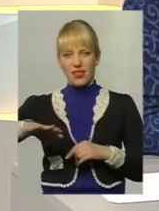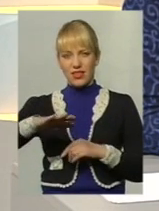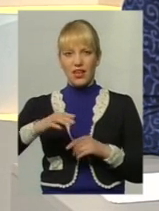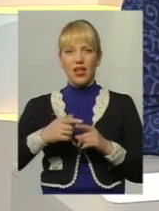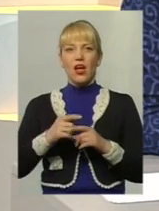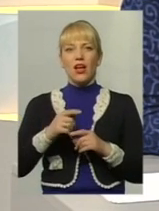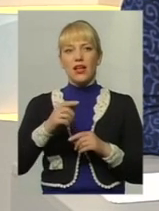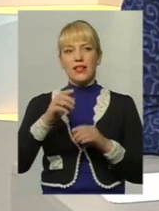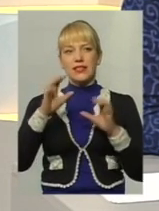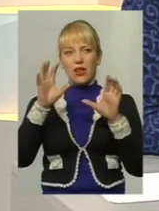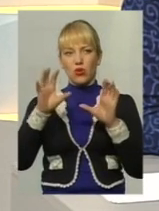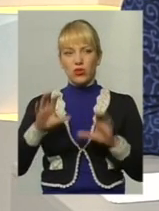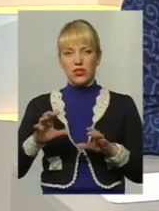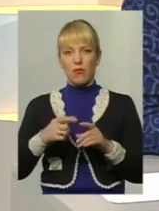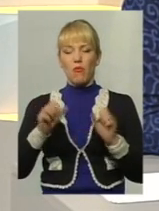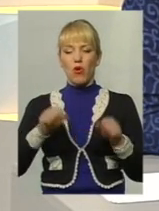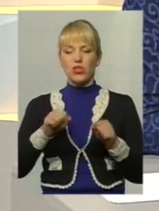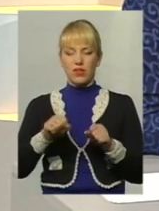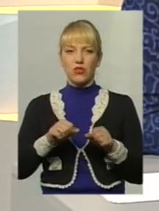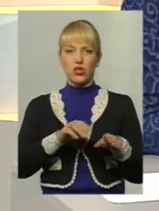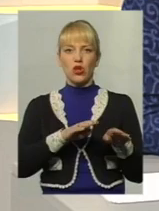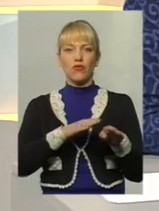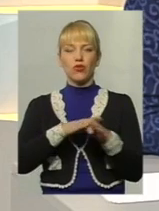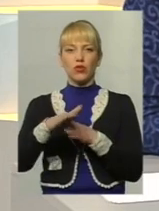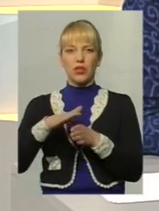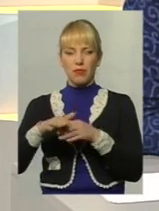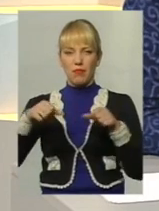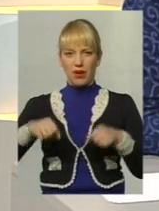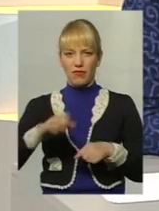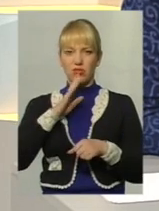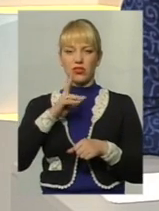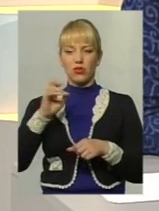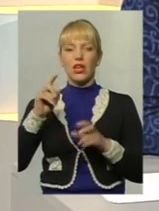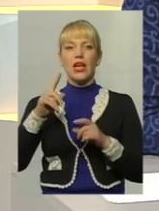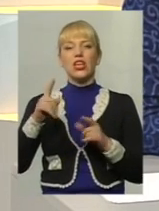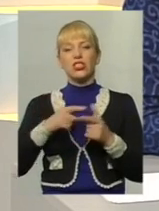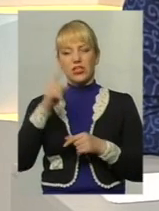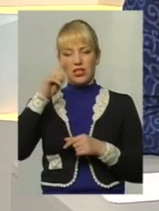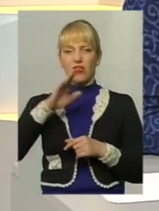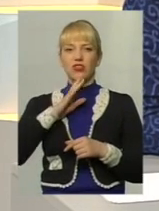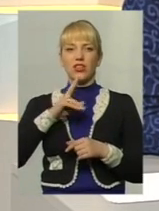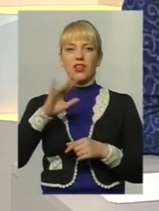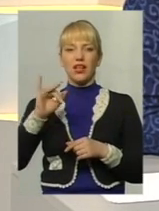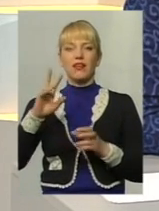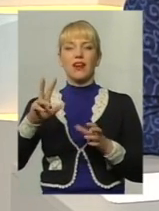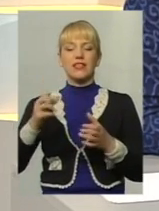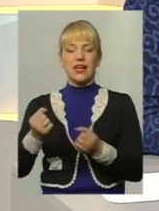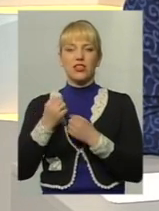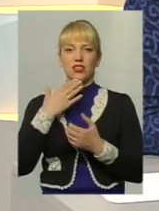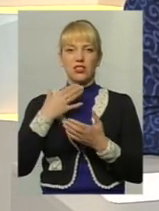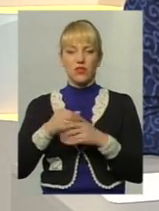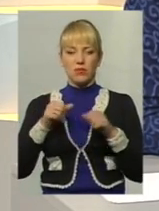дотримання гендерної рівності у нашому суспільстві. Чи знають жінки, як захищати свої права і як часто